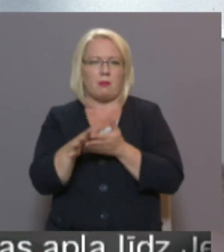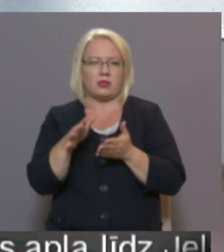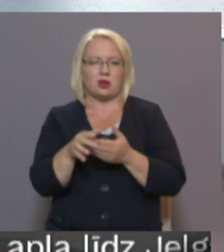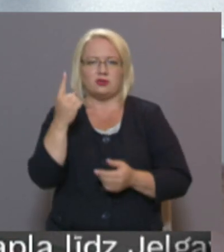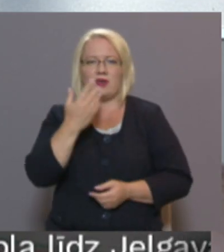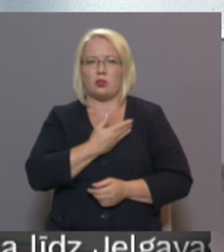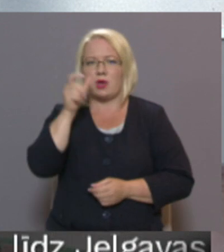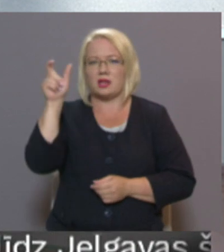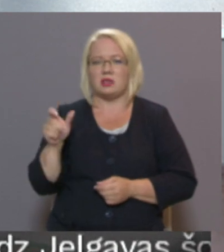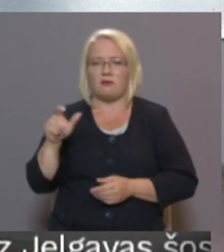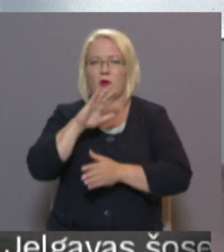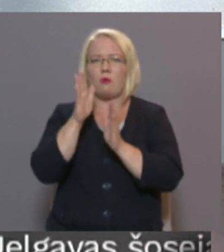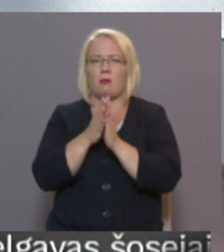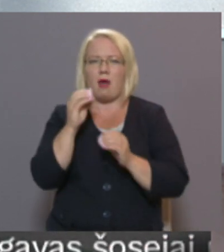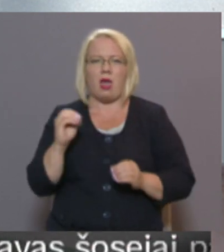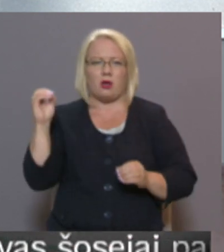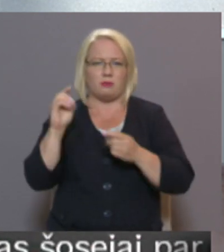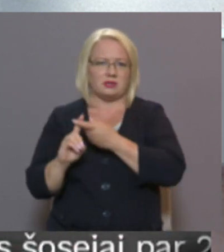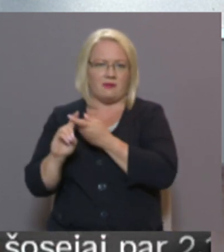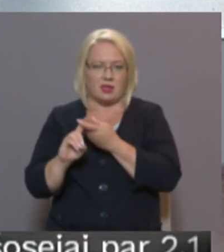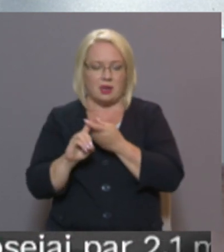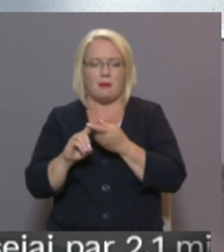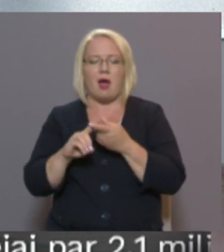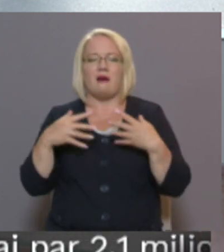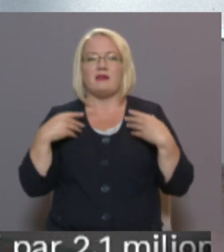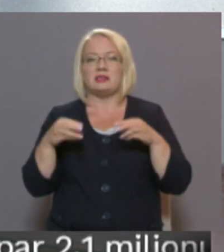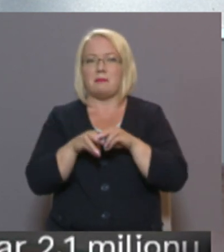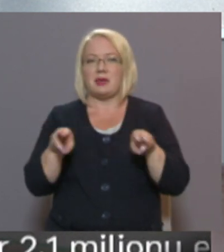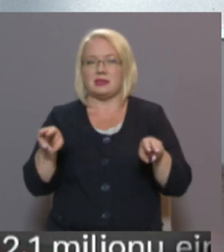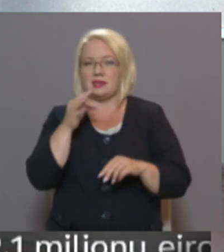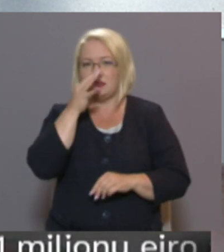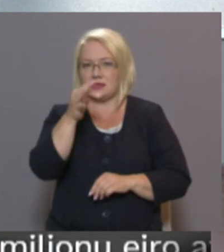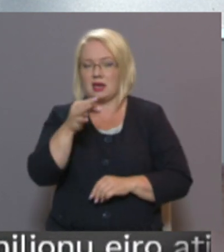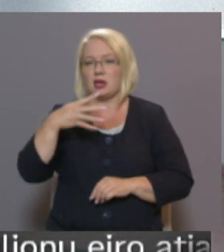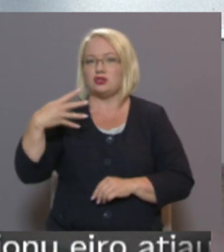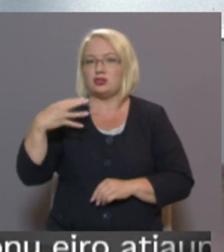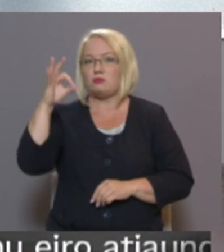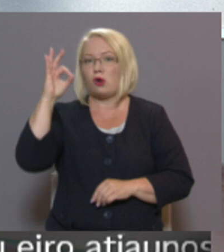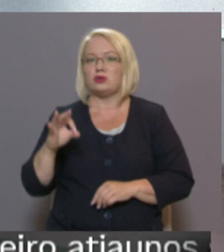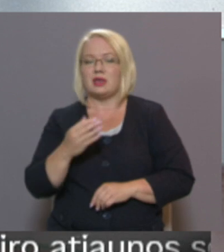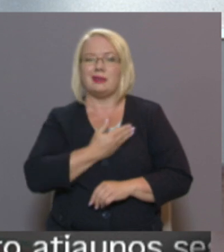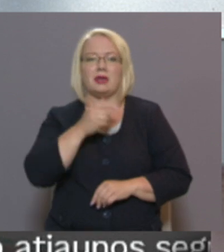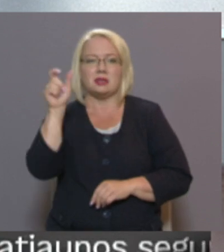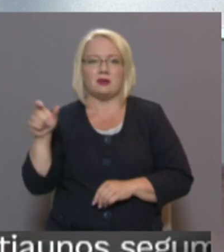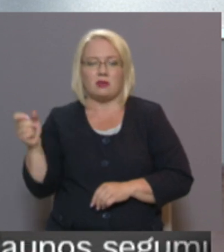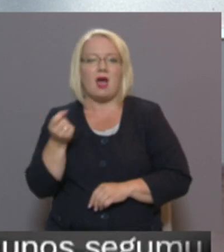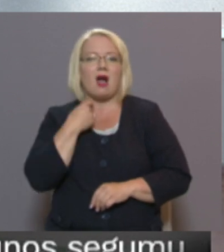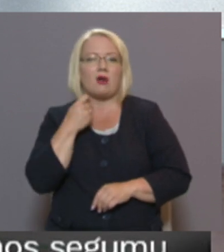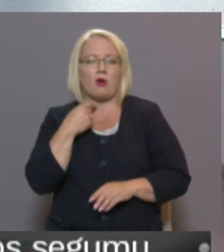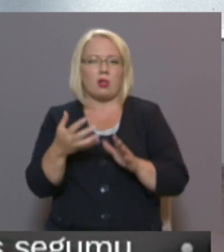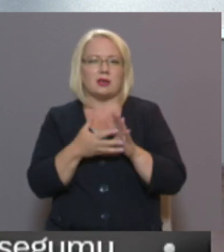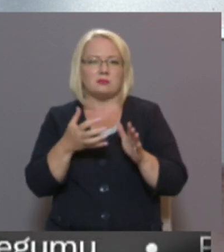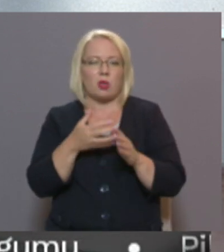iedzīvotāju Eiropas Savienībā. Saskaņā ar veselības ministrijas pausto 40% iedzīvotāju alkoholu lieto